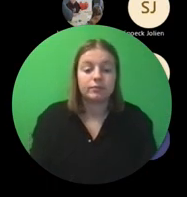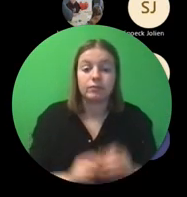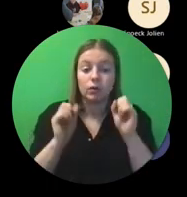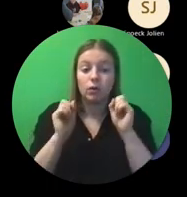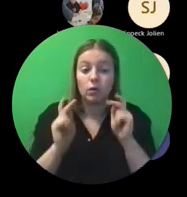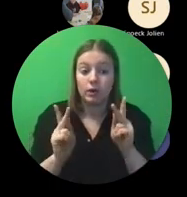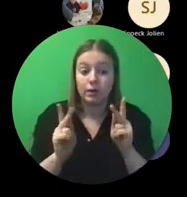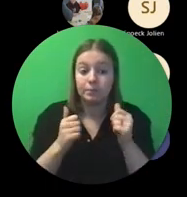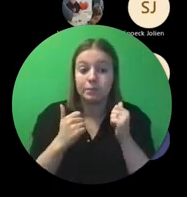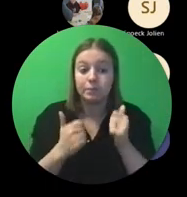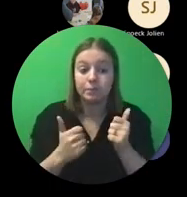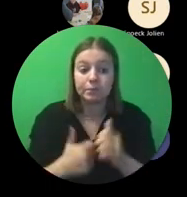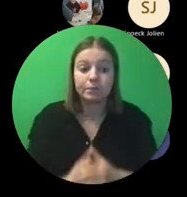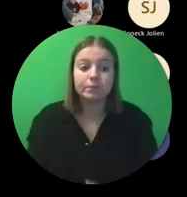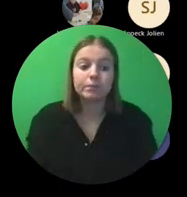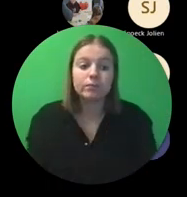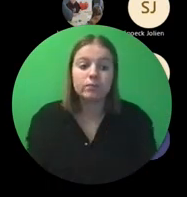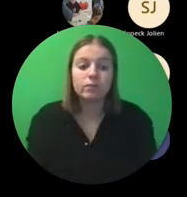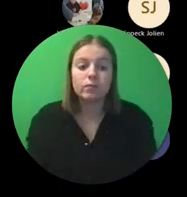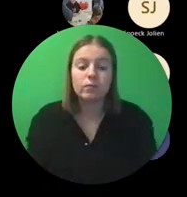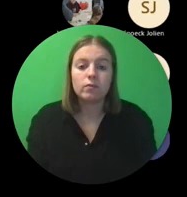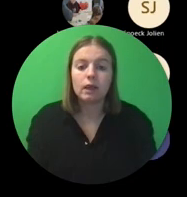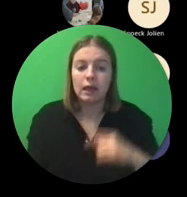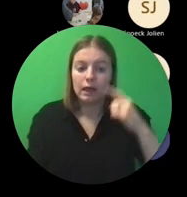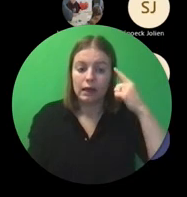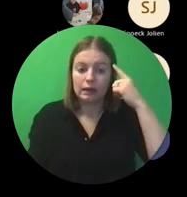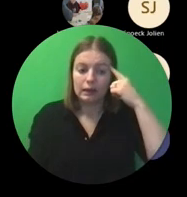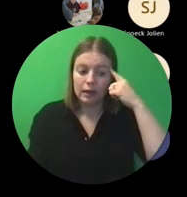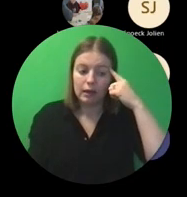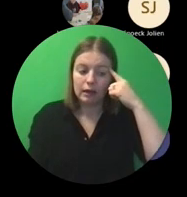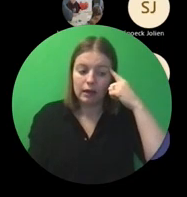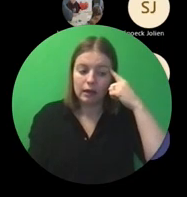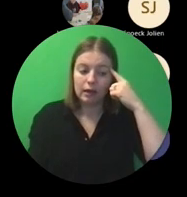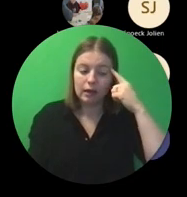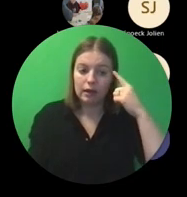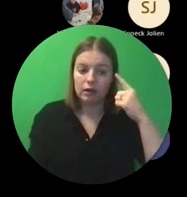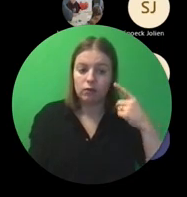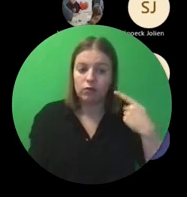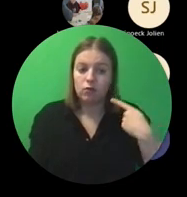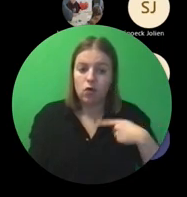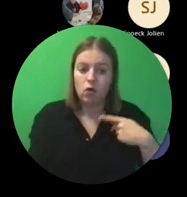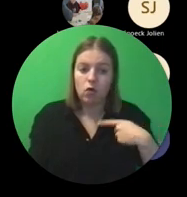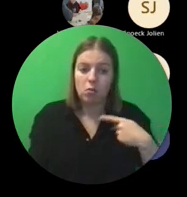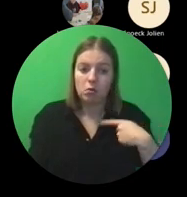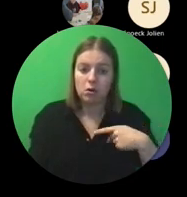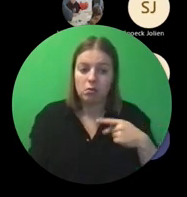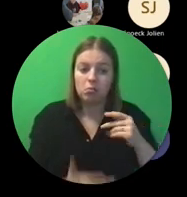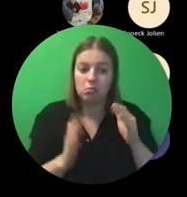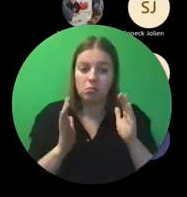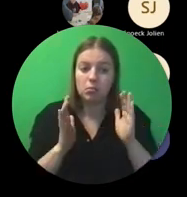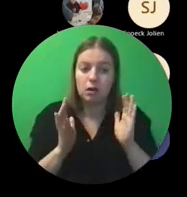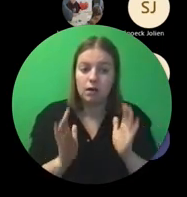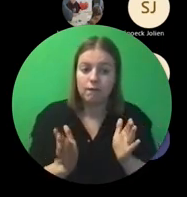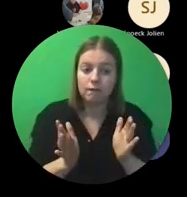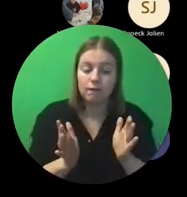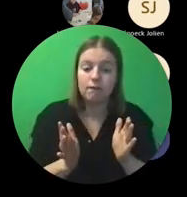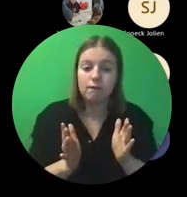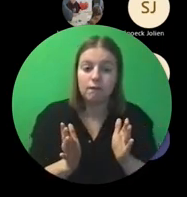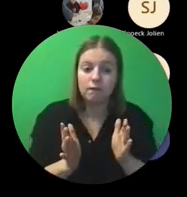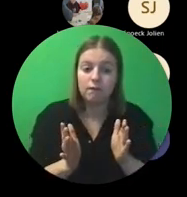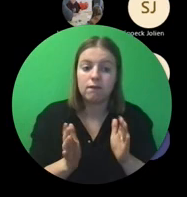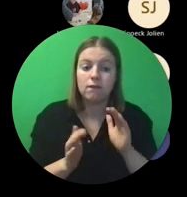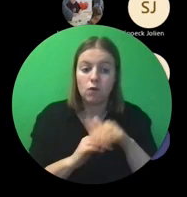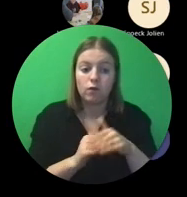Oké, dan denk ik dat we voorlopig zijn met